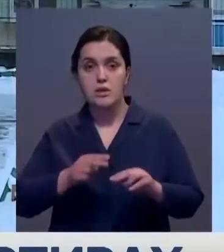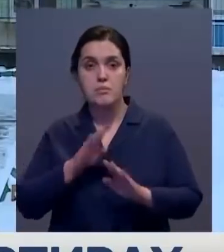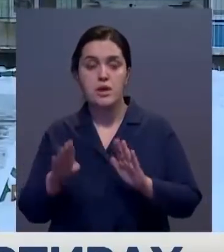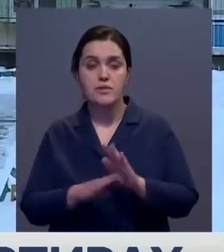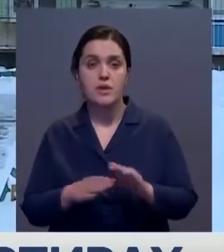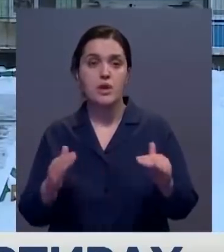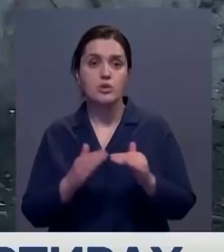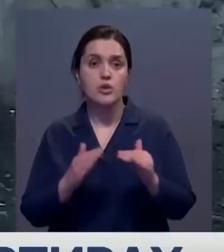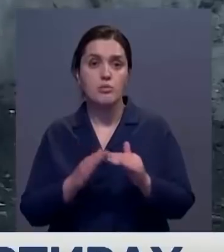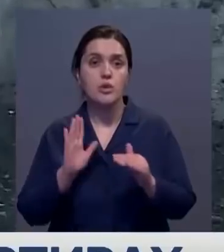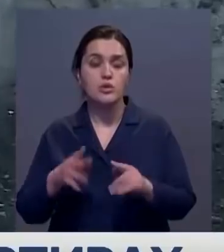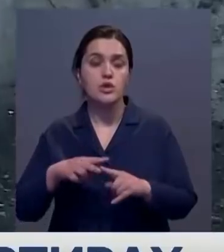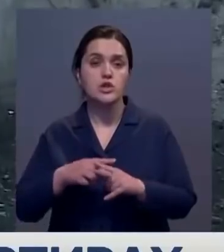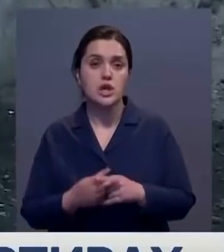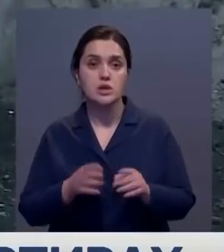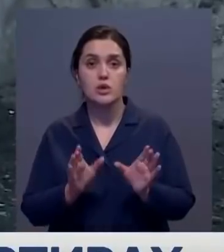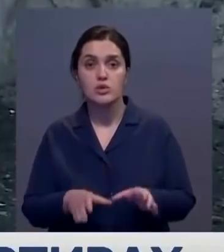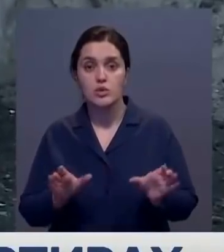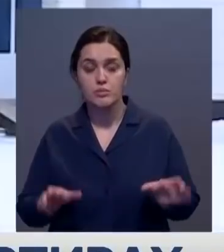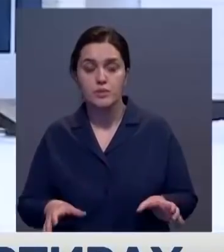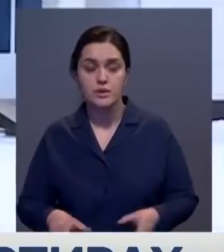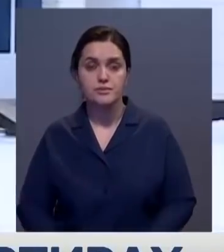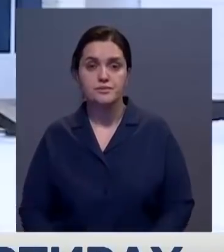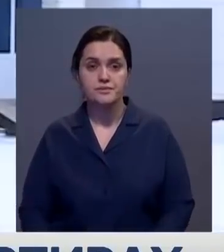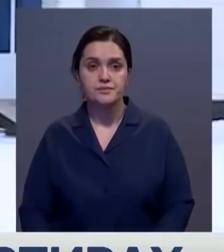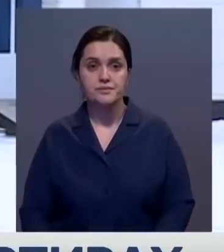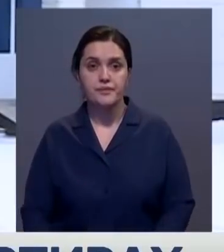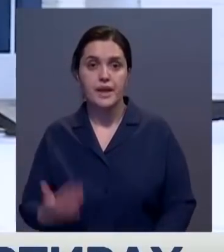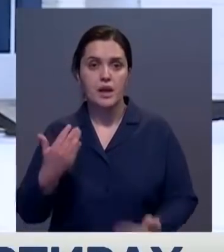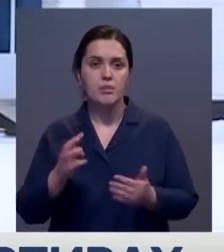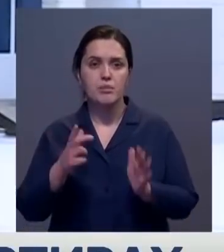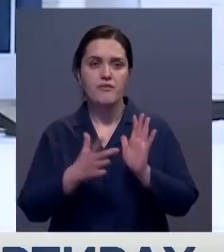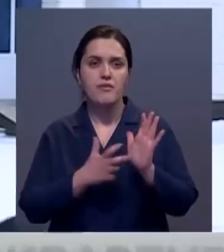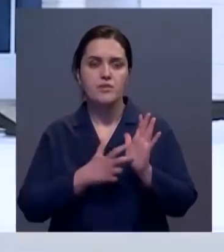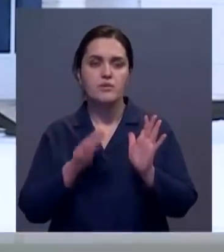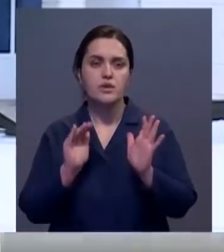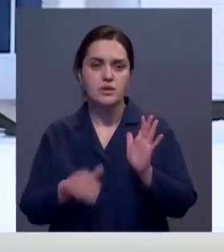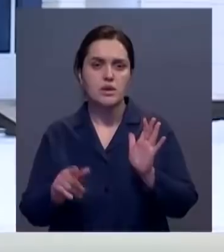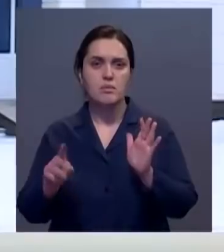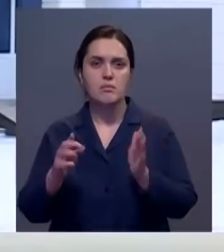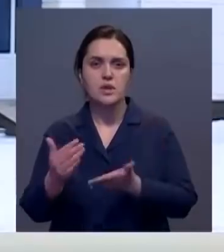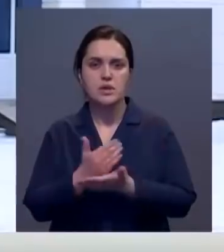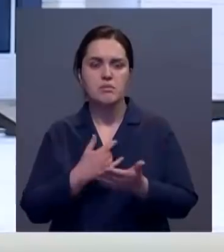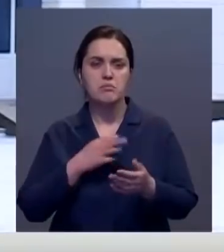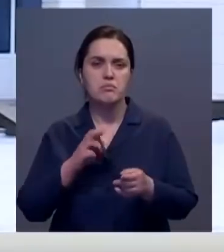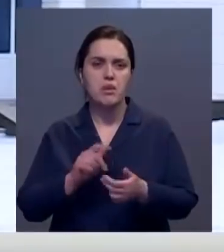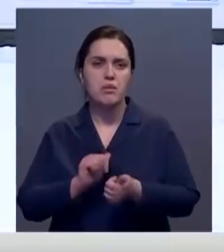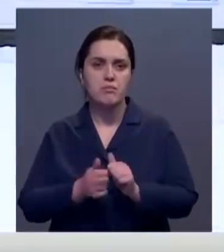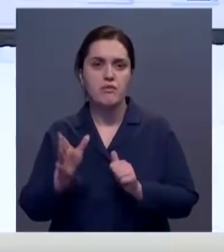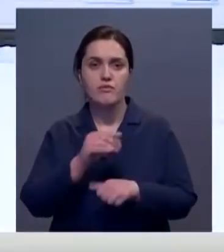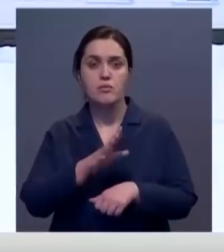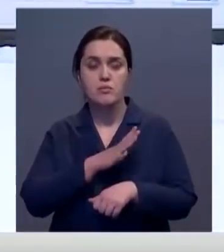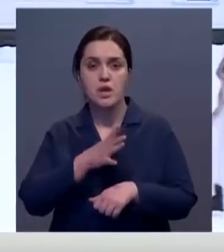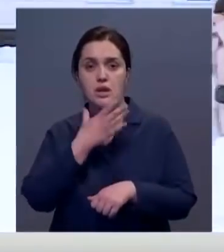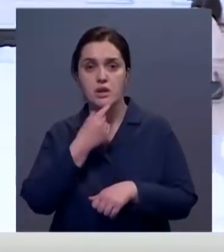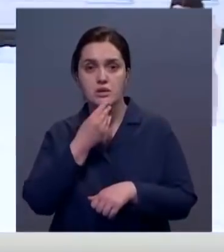лишь незначительную часть труб теплоподачи. Если бы они 800 тысяч собрали, мы все хорошо поменяли бы, все сделали бы, все было бы красиво. Где